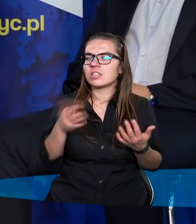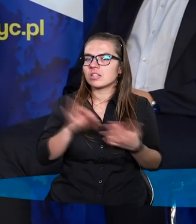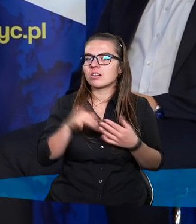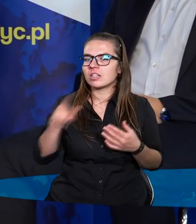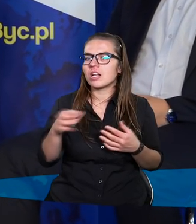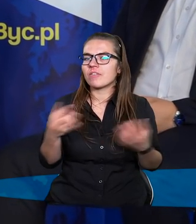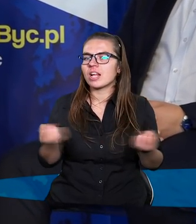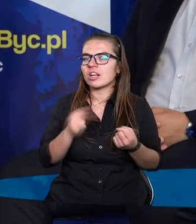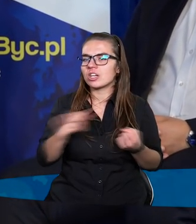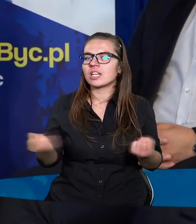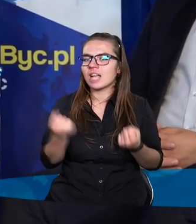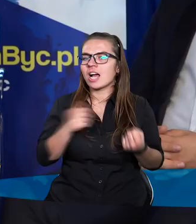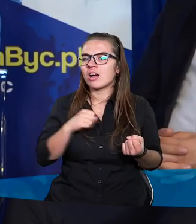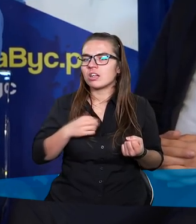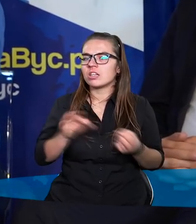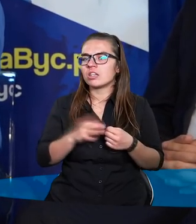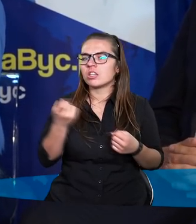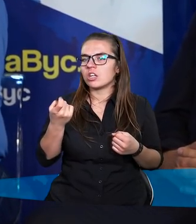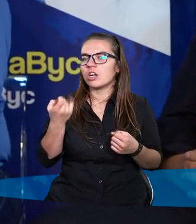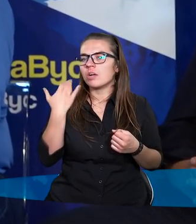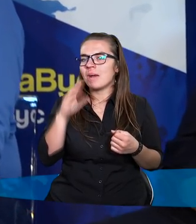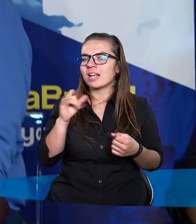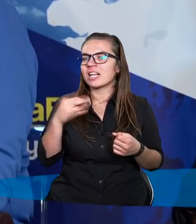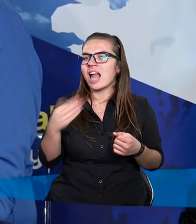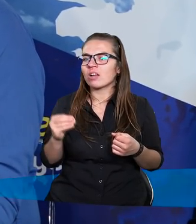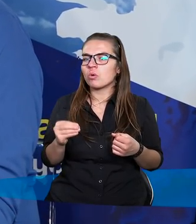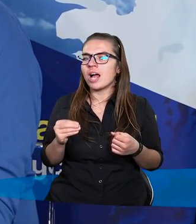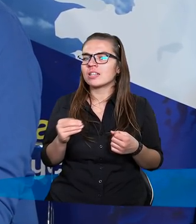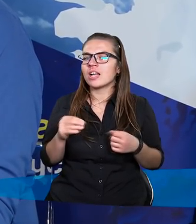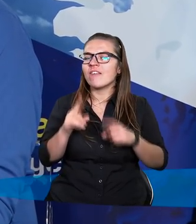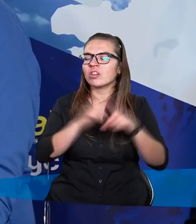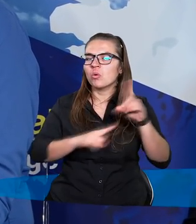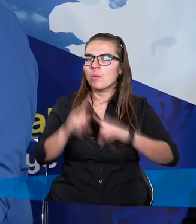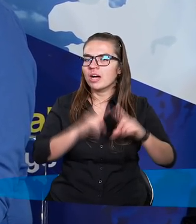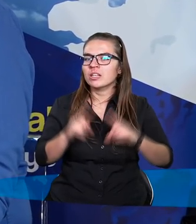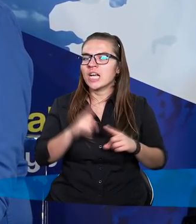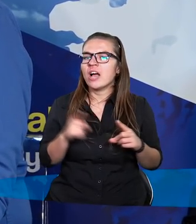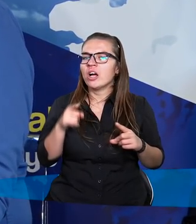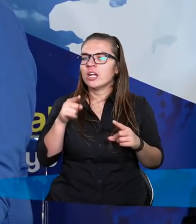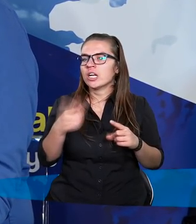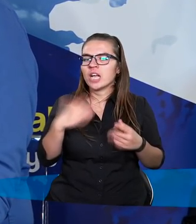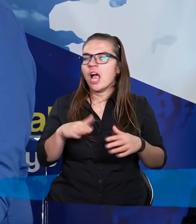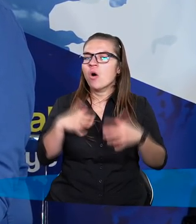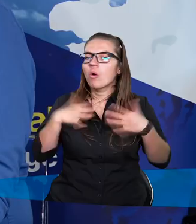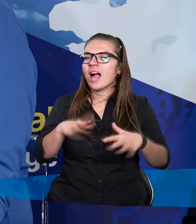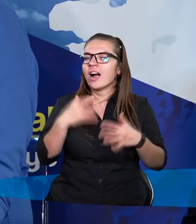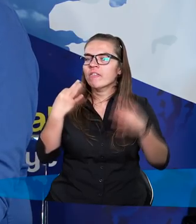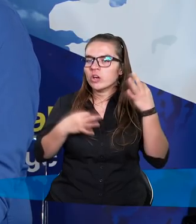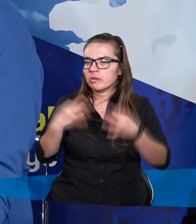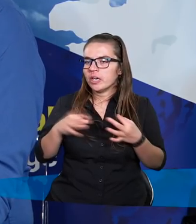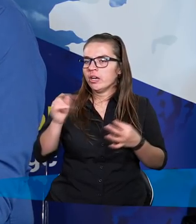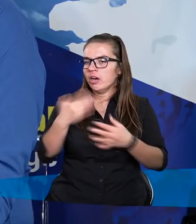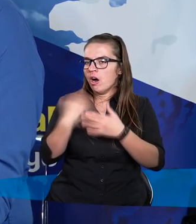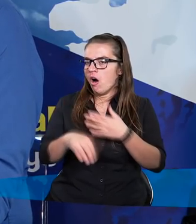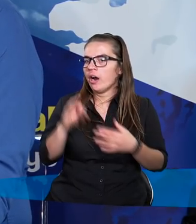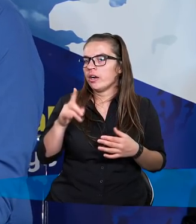pewne rzeczy staramy się też może trochę bardziej intelektualnie wytłumaczyć, chociaż nie ulega wątpliwości, że